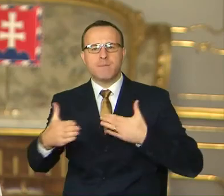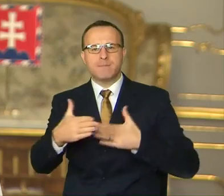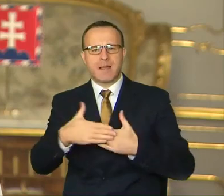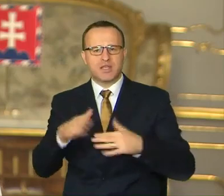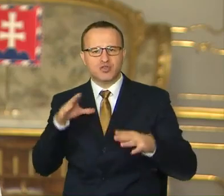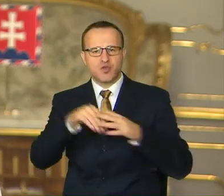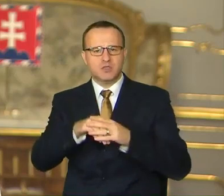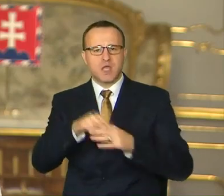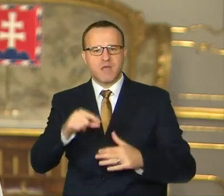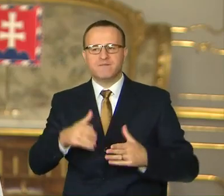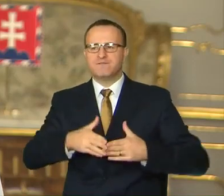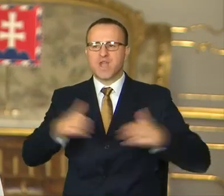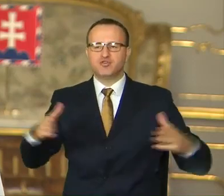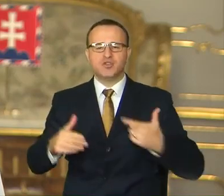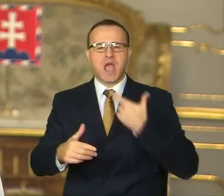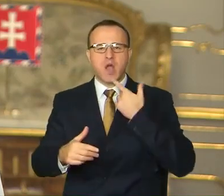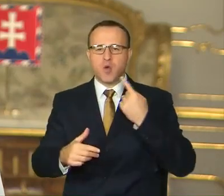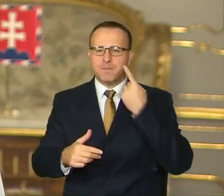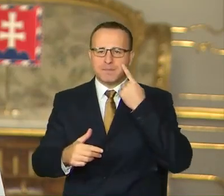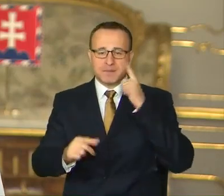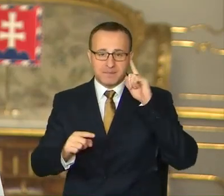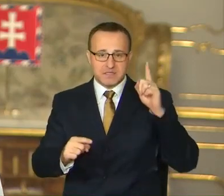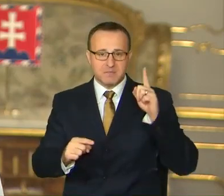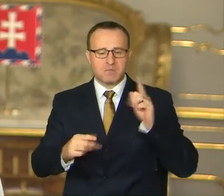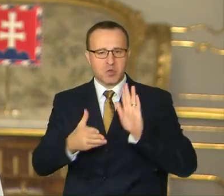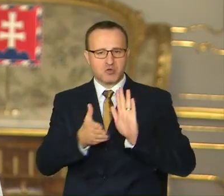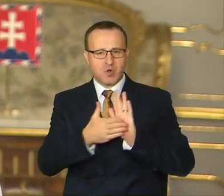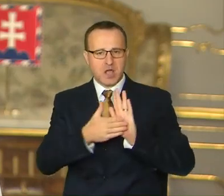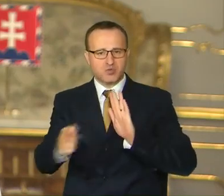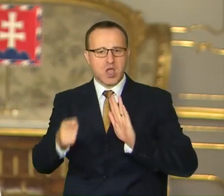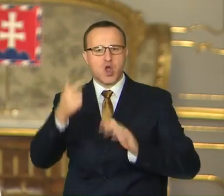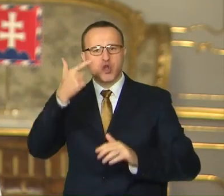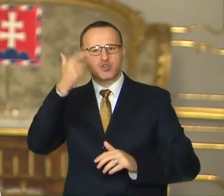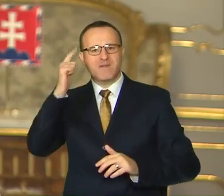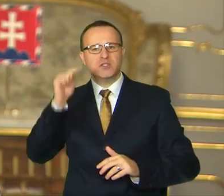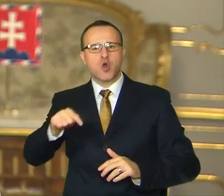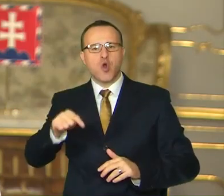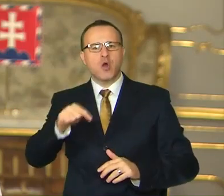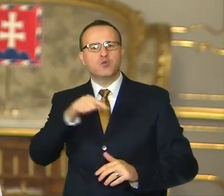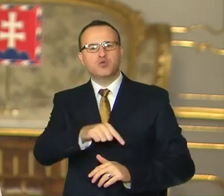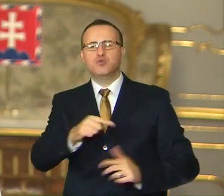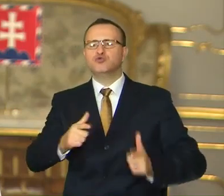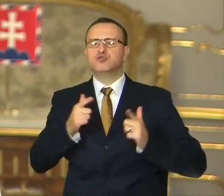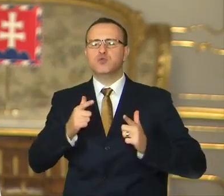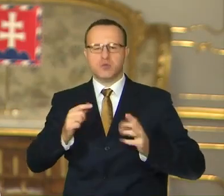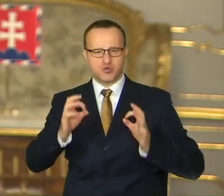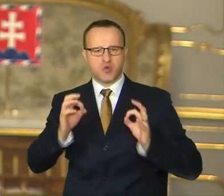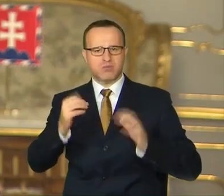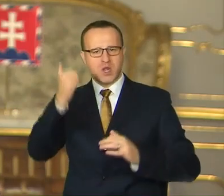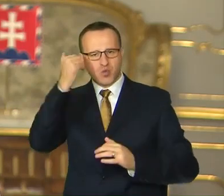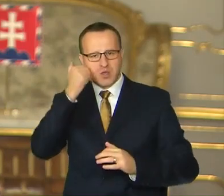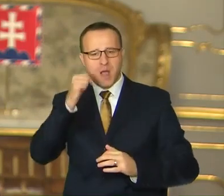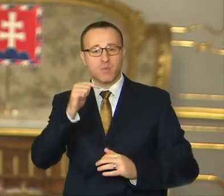väčší, ako si často myslíme, a dokazuje, že Slovensko je krajinou dobrých ľudí. To je dôvod na